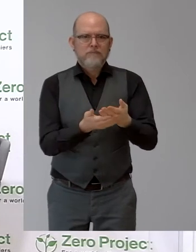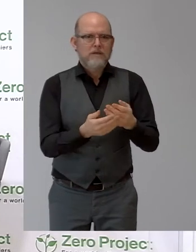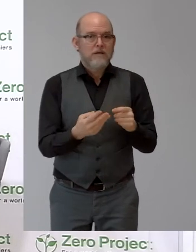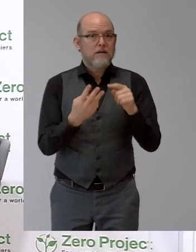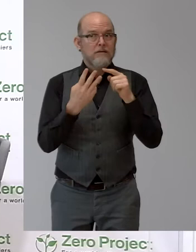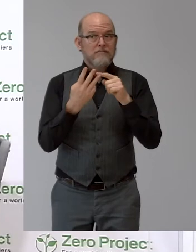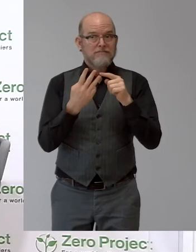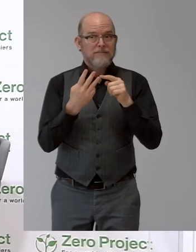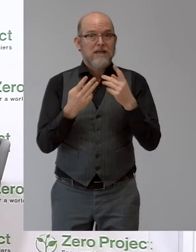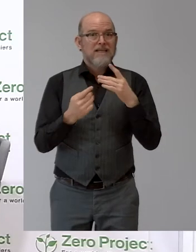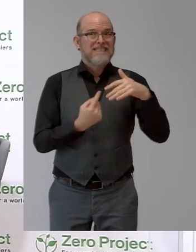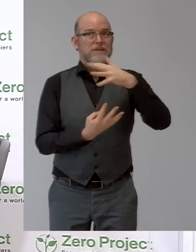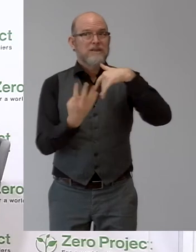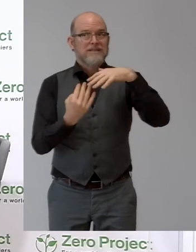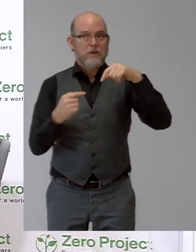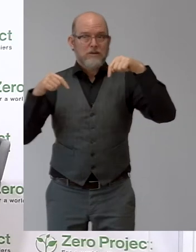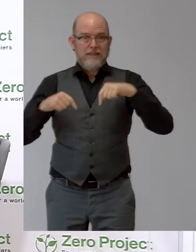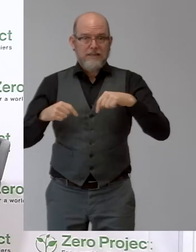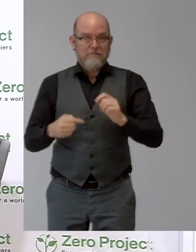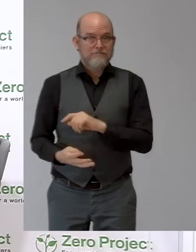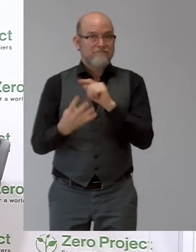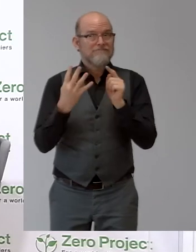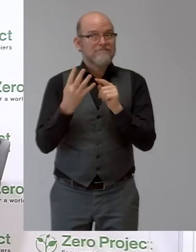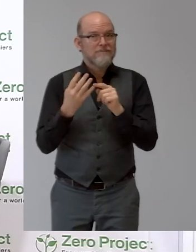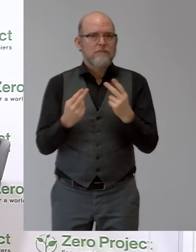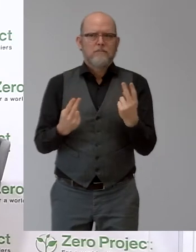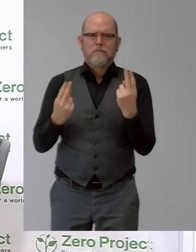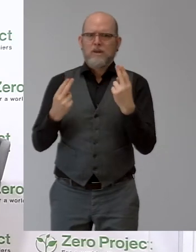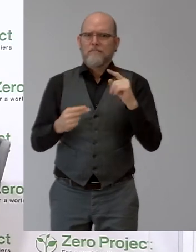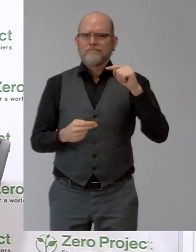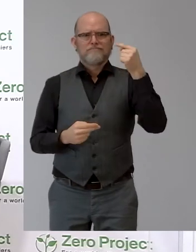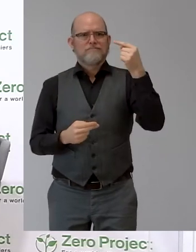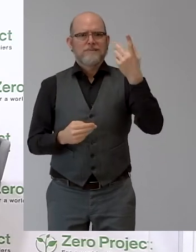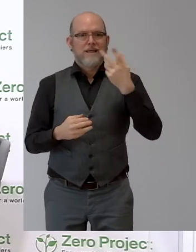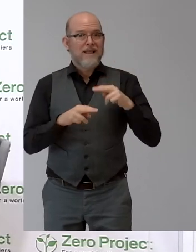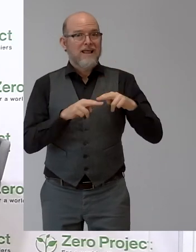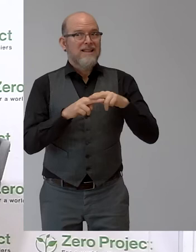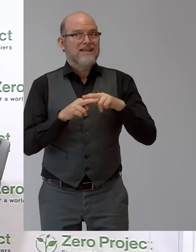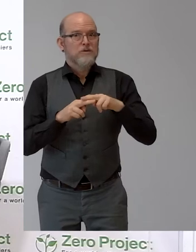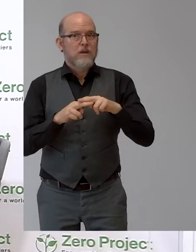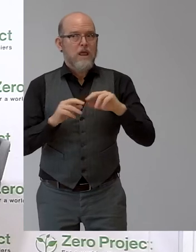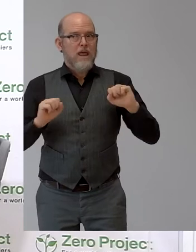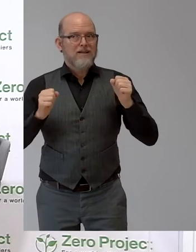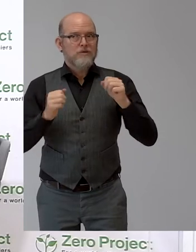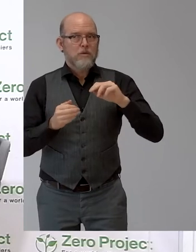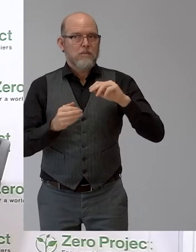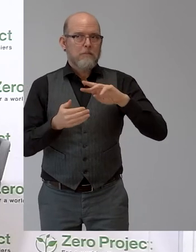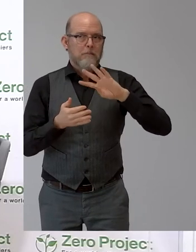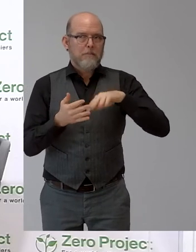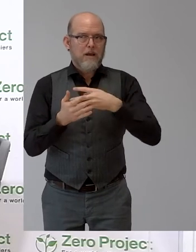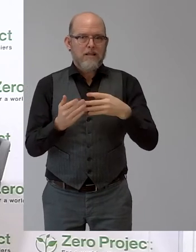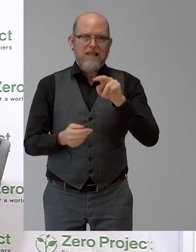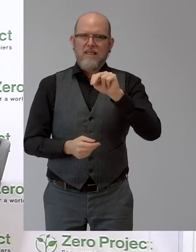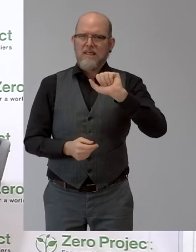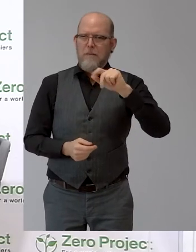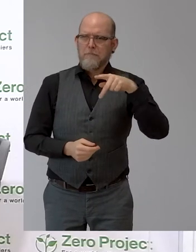abschließend, ja ganz wichtig, steht an, der neue Nationale Aktionsplan an, wo wir da stehen und wie